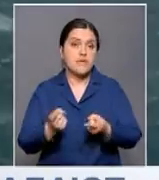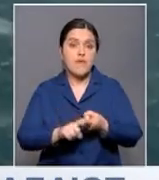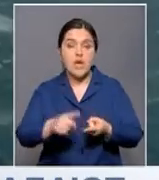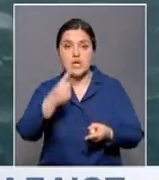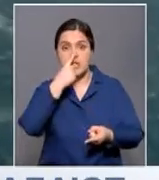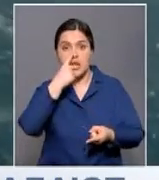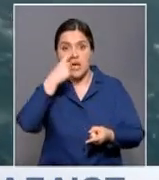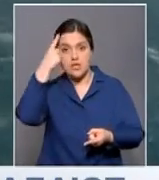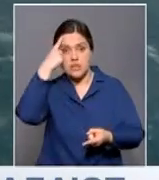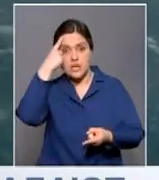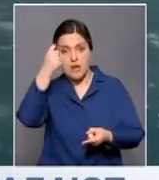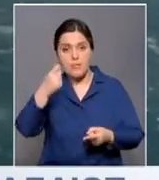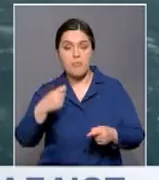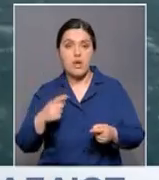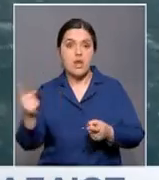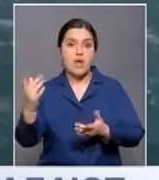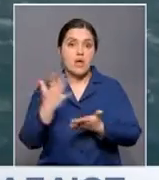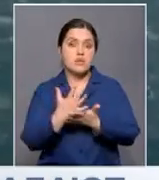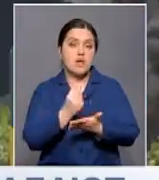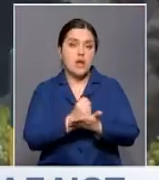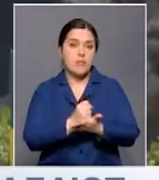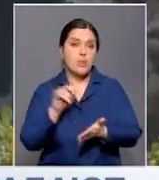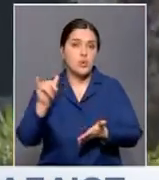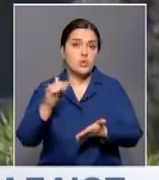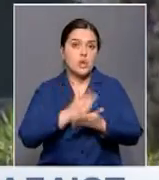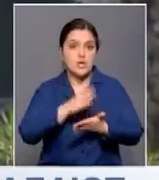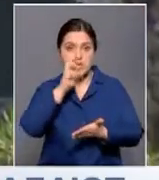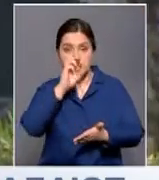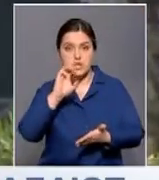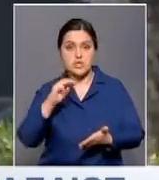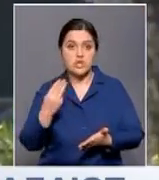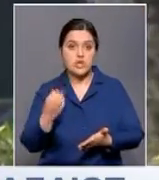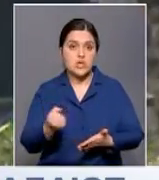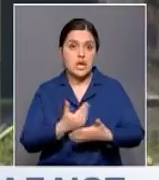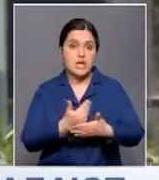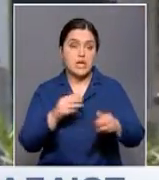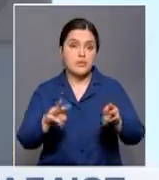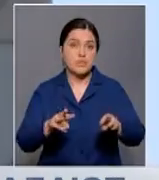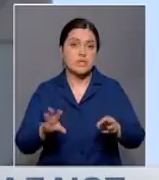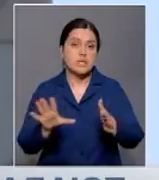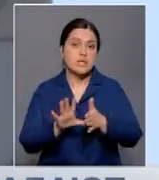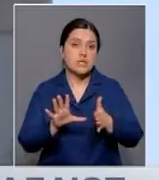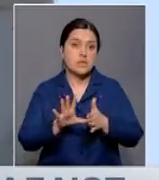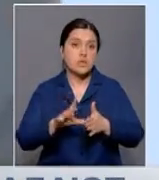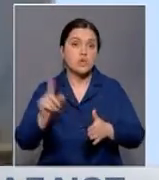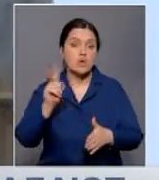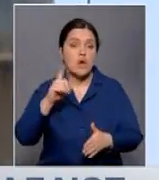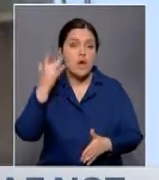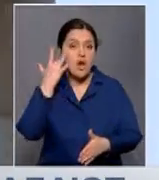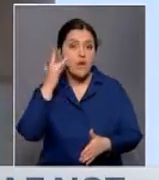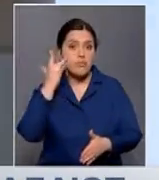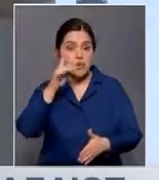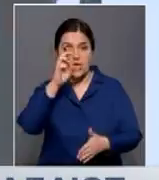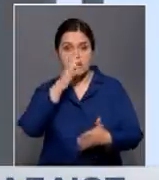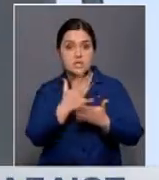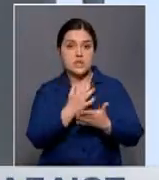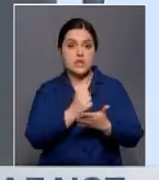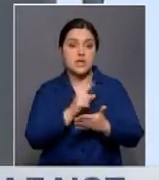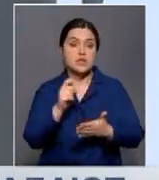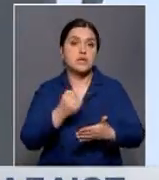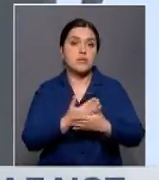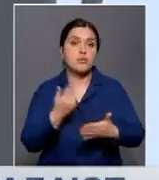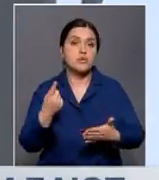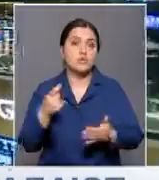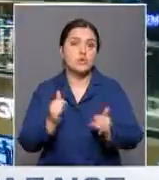связана с недавними сообщениями о коммерческих запасах нефти США. Ранее в Министерстве энергетики заявили, что американский нефтяной